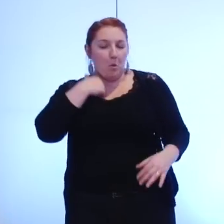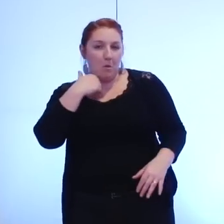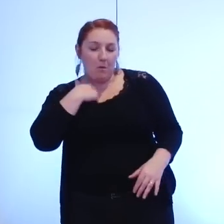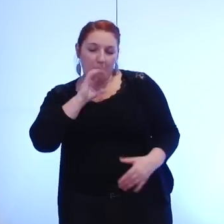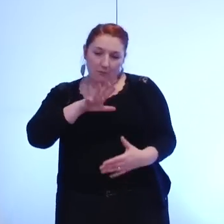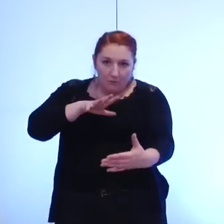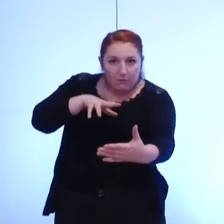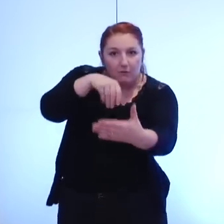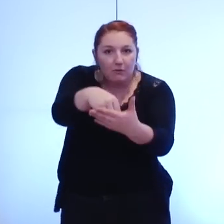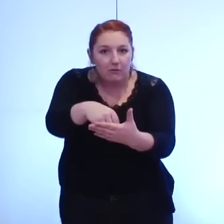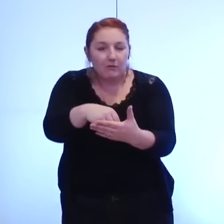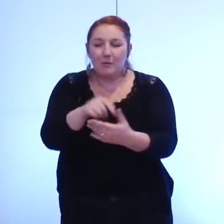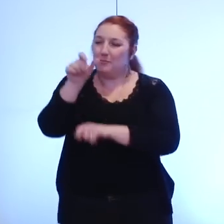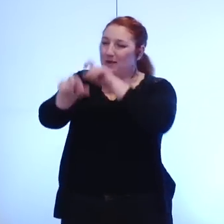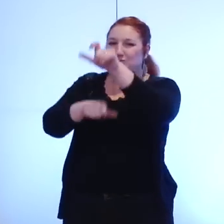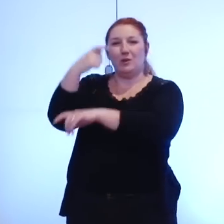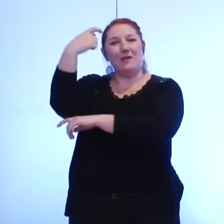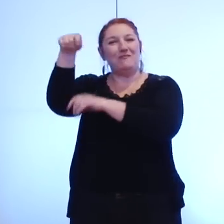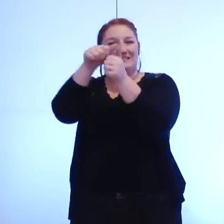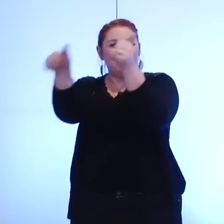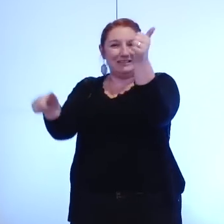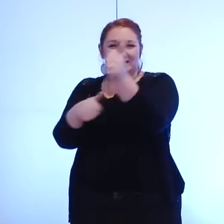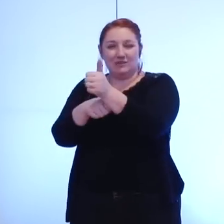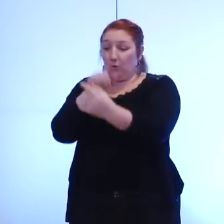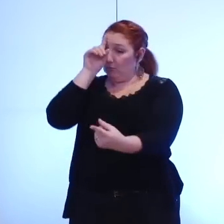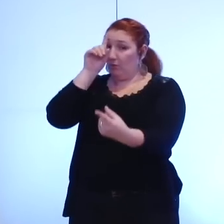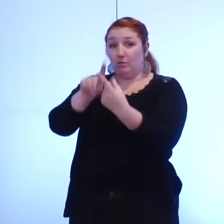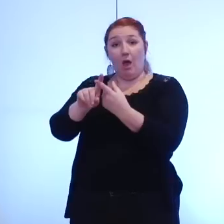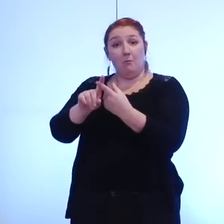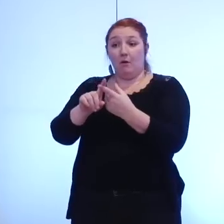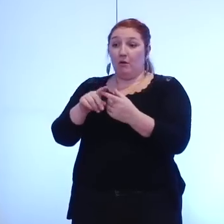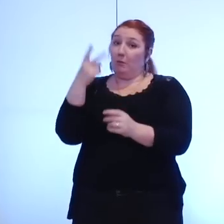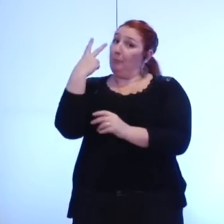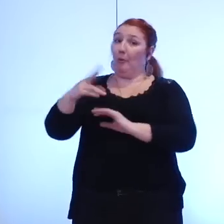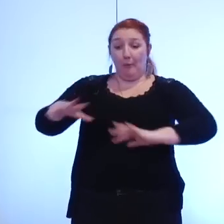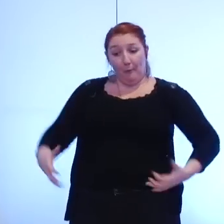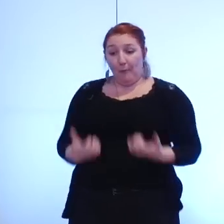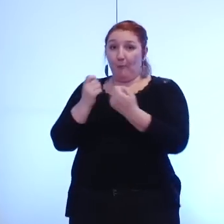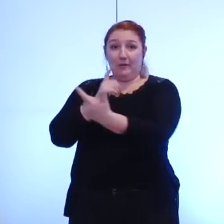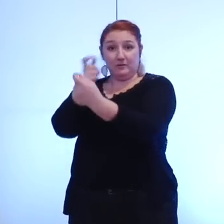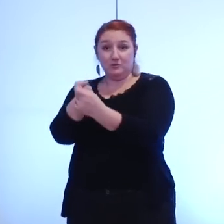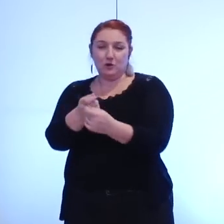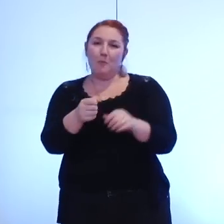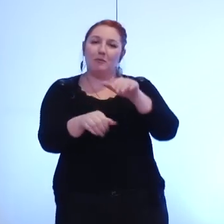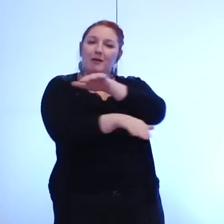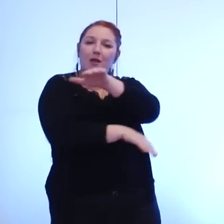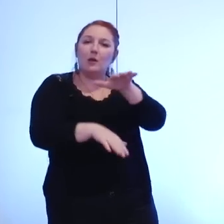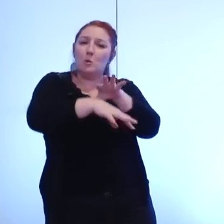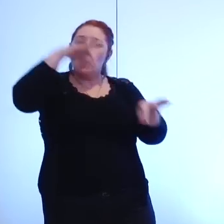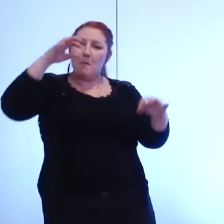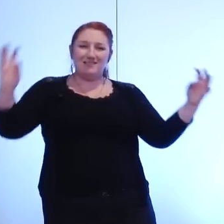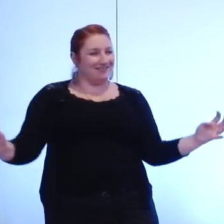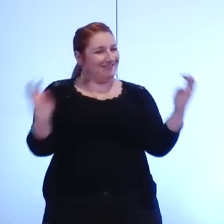les vice-présidents divers sur leurs compétences et qui viennent discuter avec les élus de base je trouve que ça pourrait être